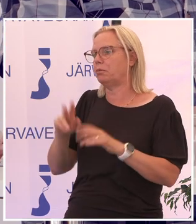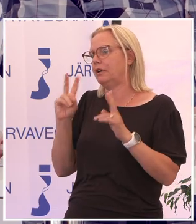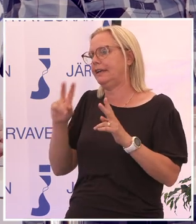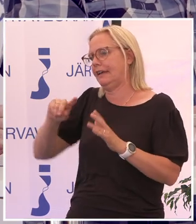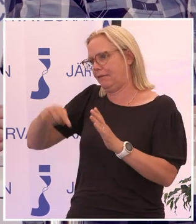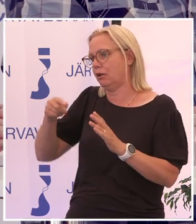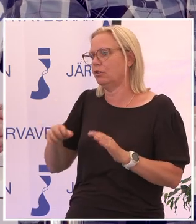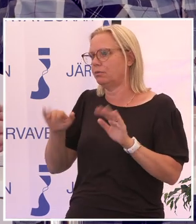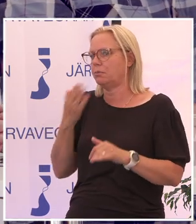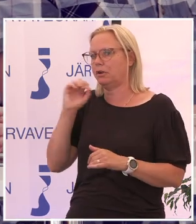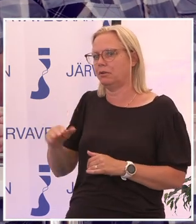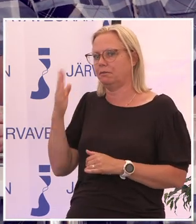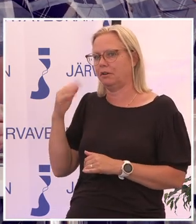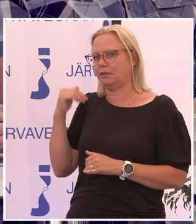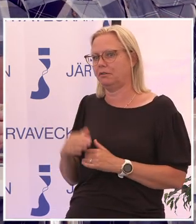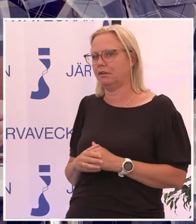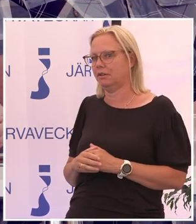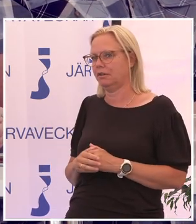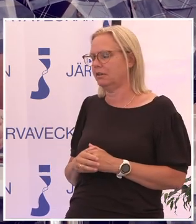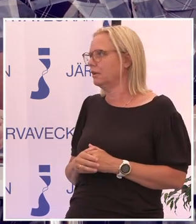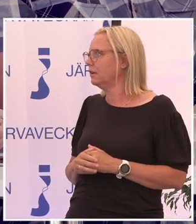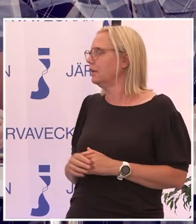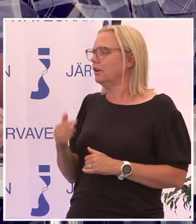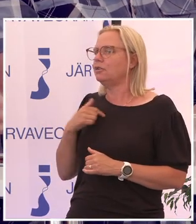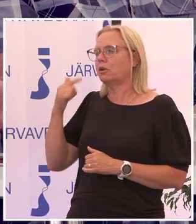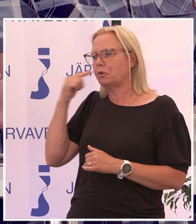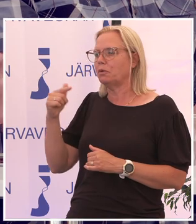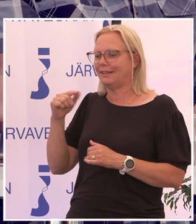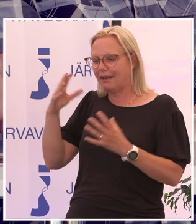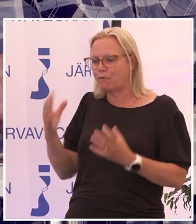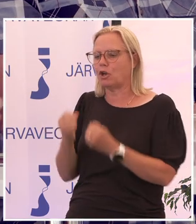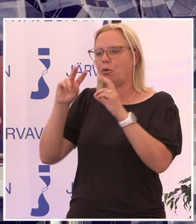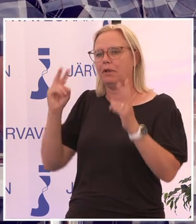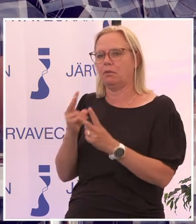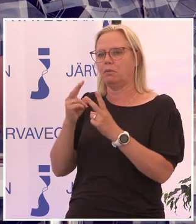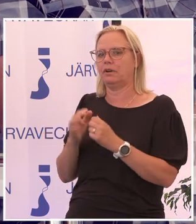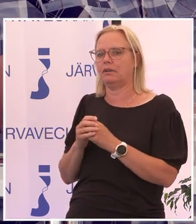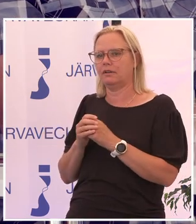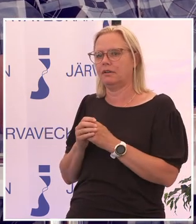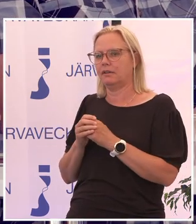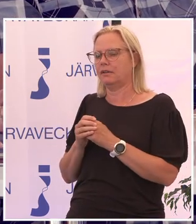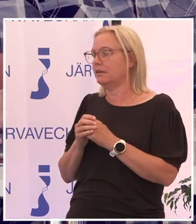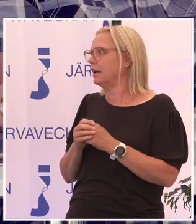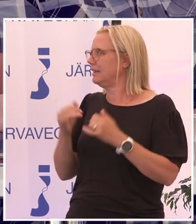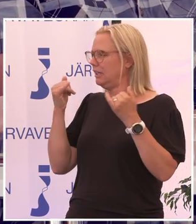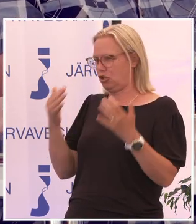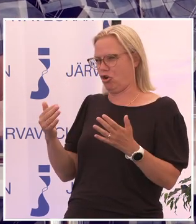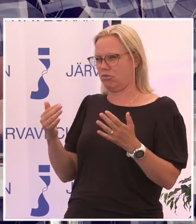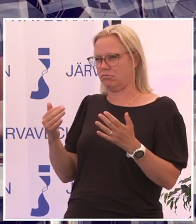som vi pratade om innan. Jag tror att det ändå ringer in lite grann att så här, idag